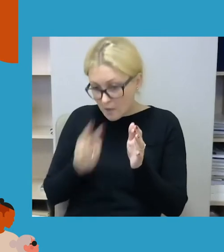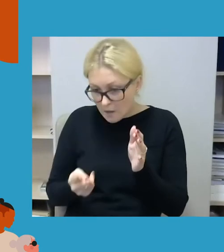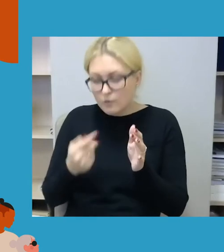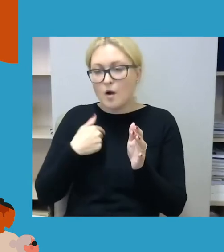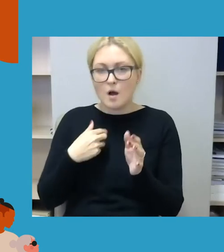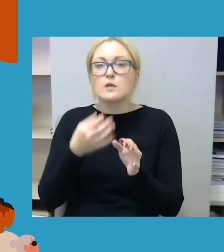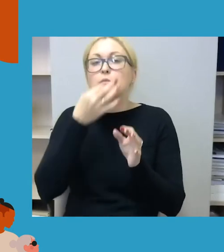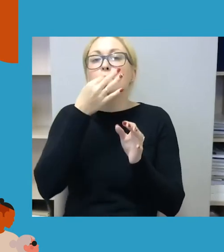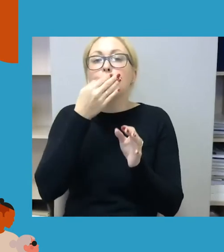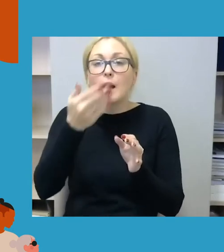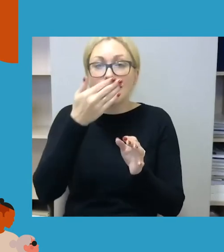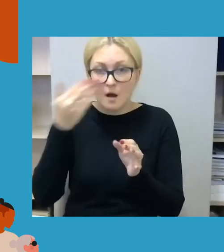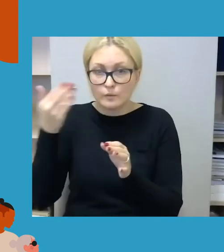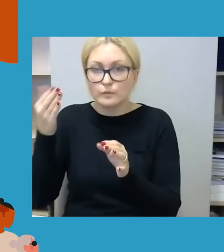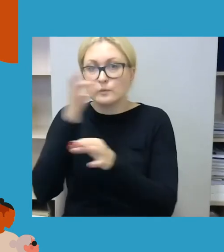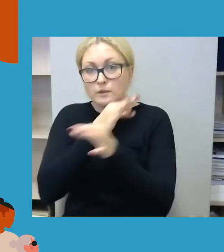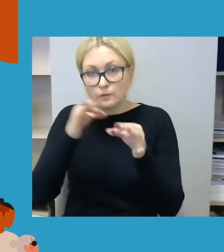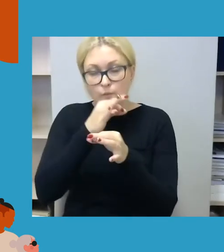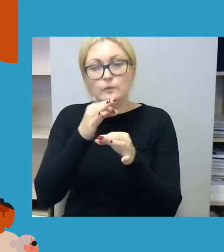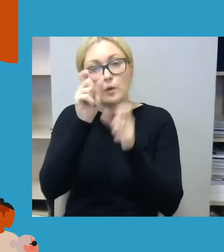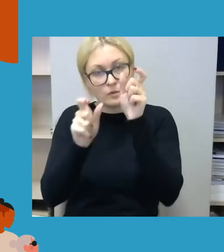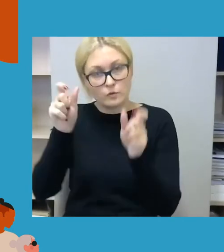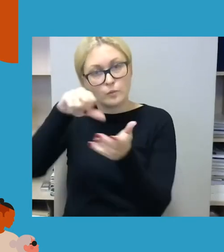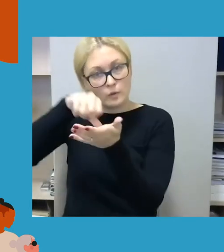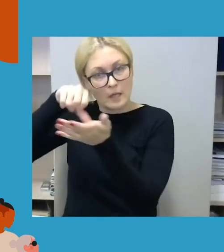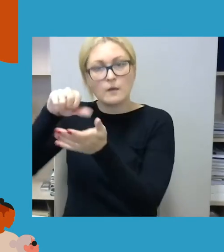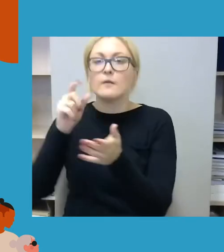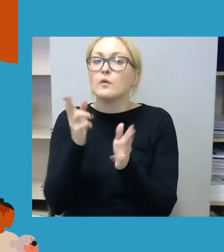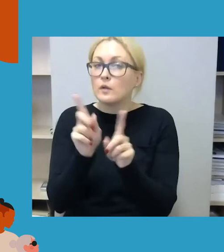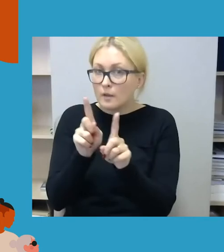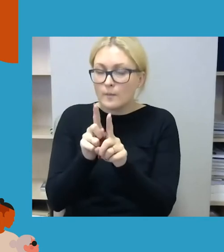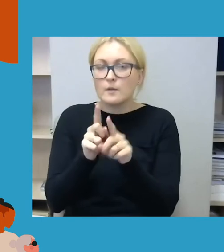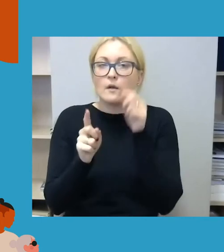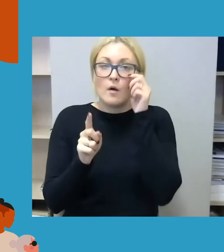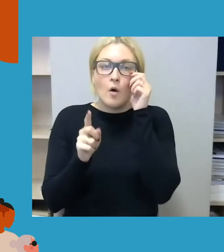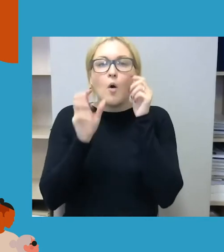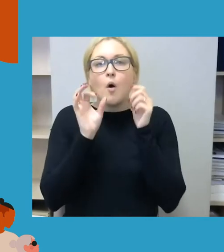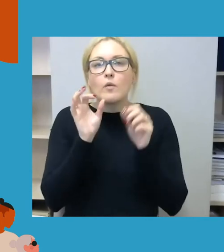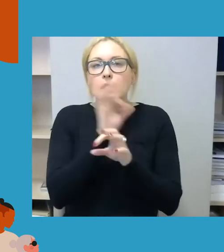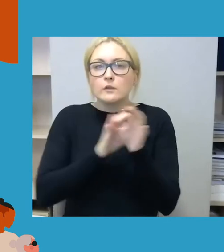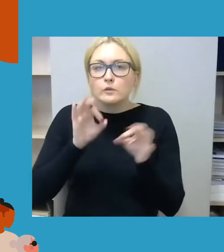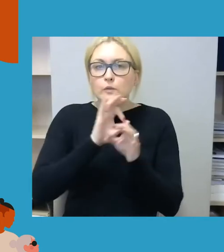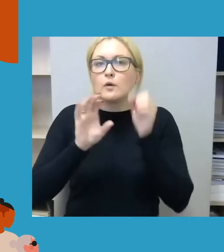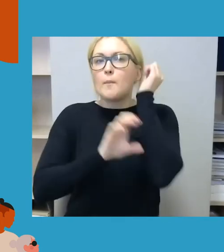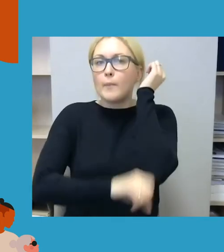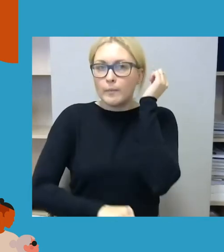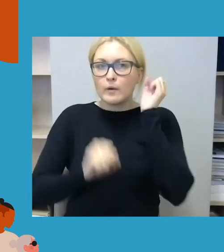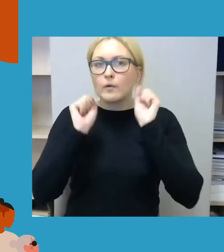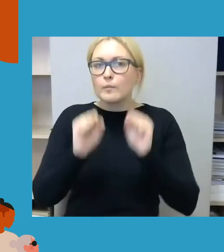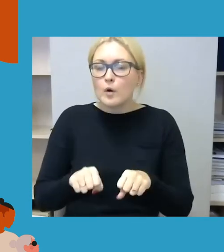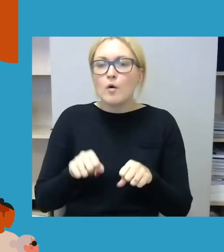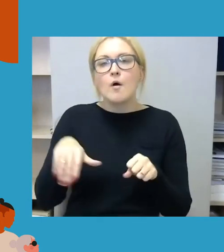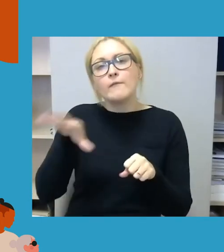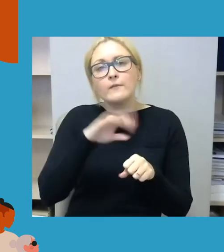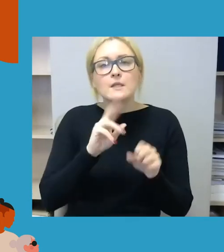ir dar vienas toksai svarbus klausimas, kad diskusijos pabaigoje galėsite visi žiūrinti ir